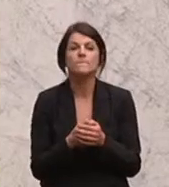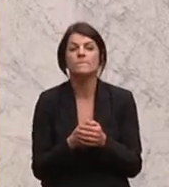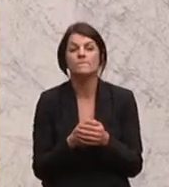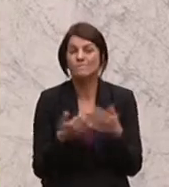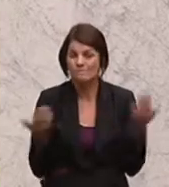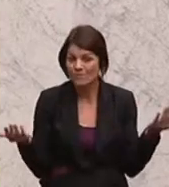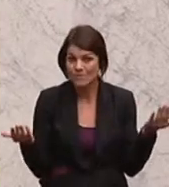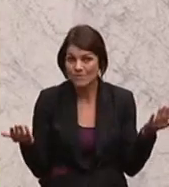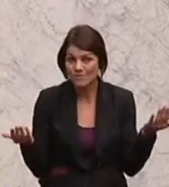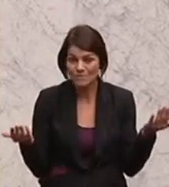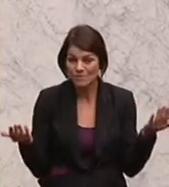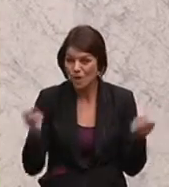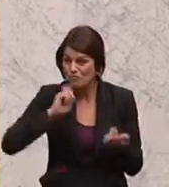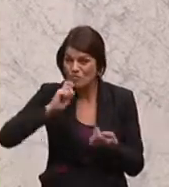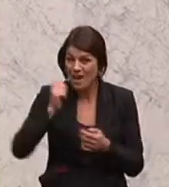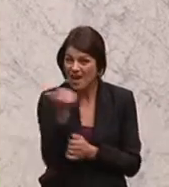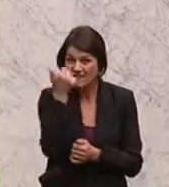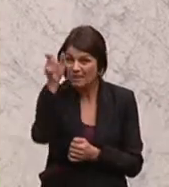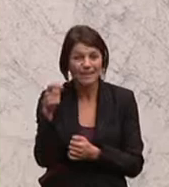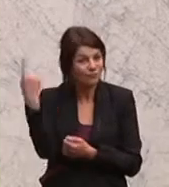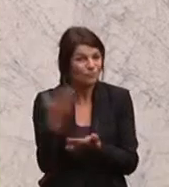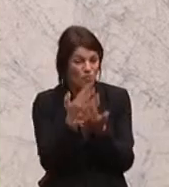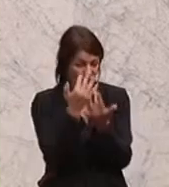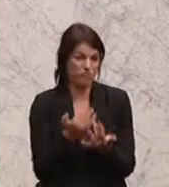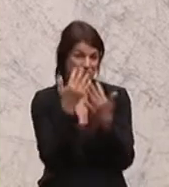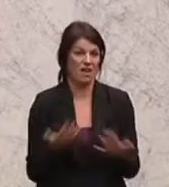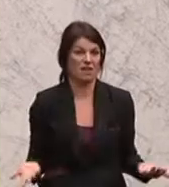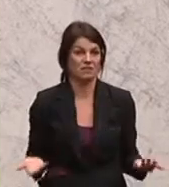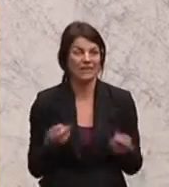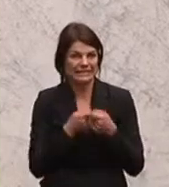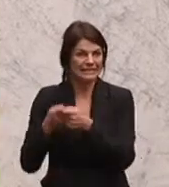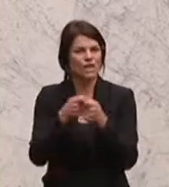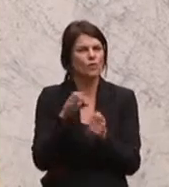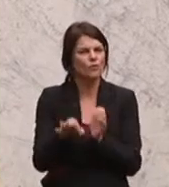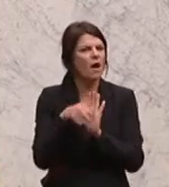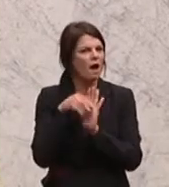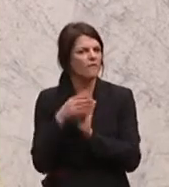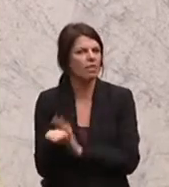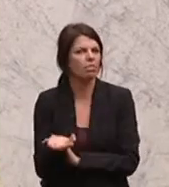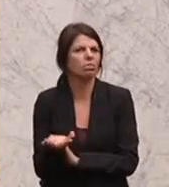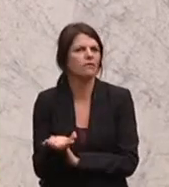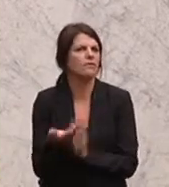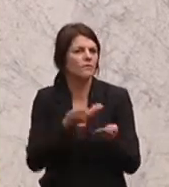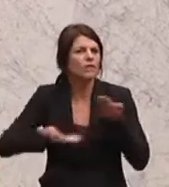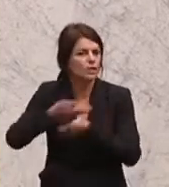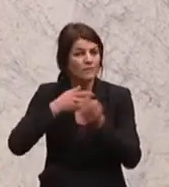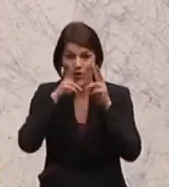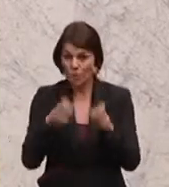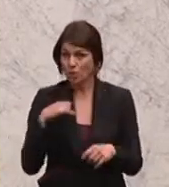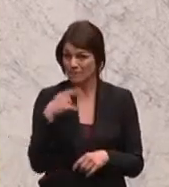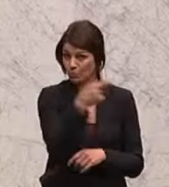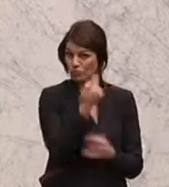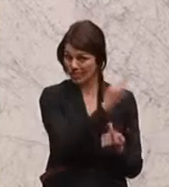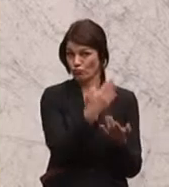Und das ist ja von Steuerexperten berechnet worden, nämlich von der Gesellschaft für eine angewandte Wirtschaftsforschung in